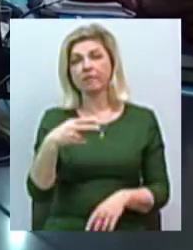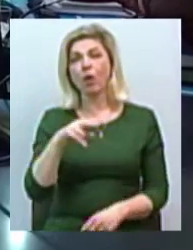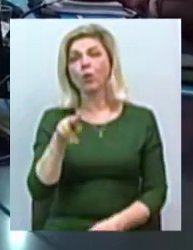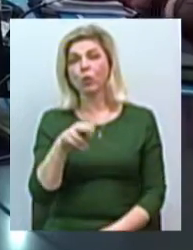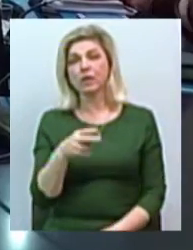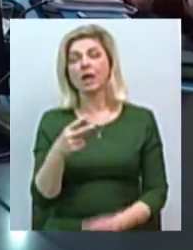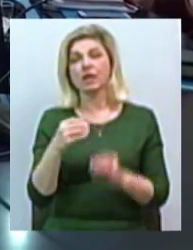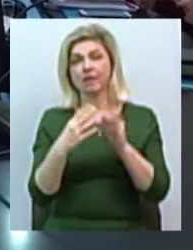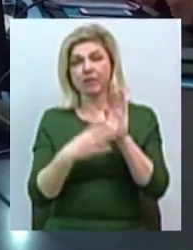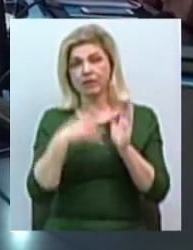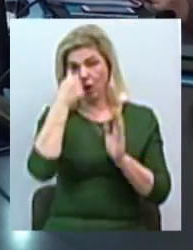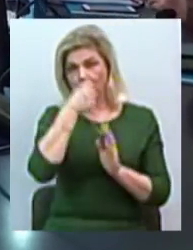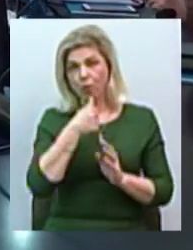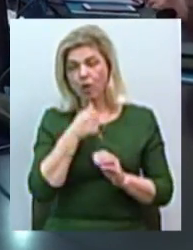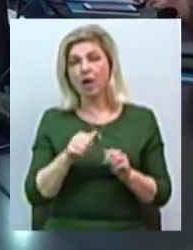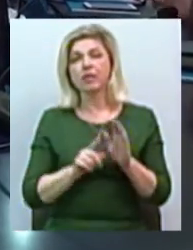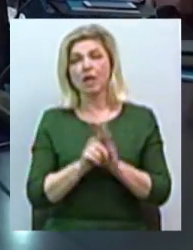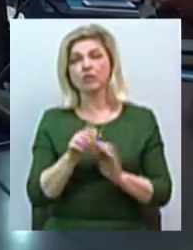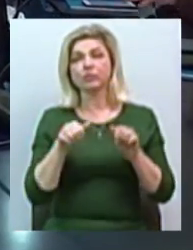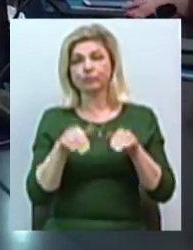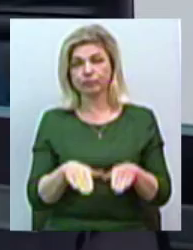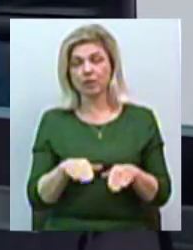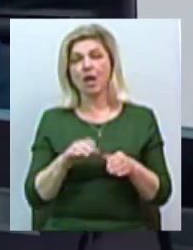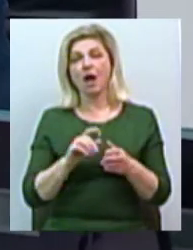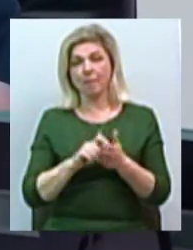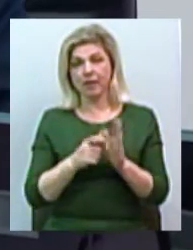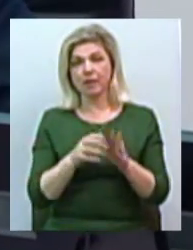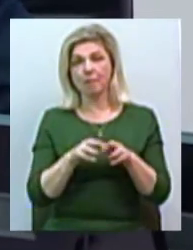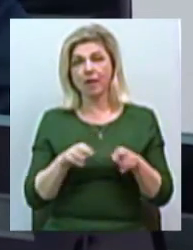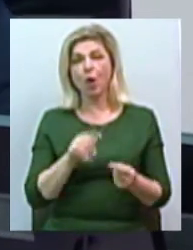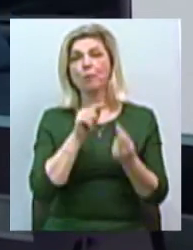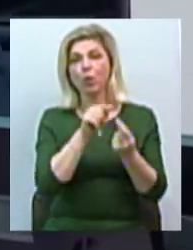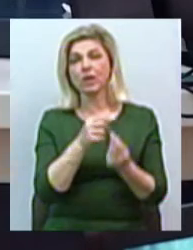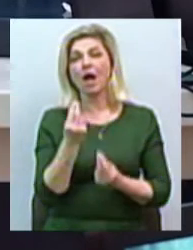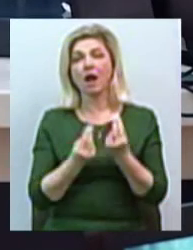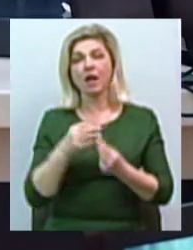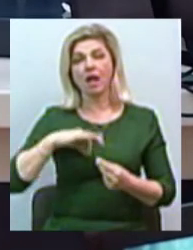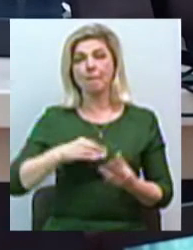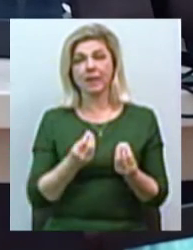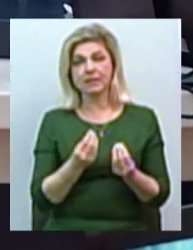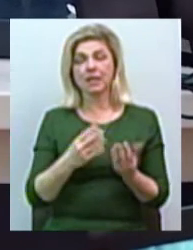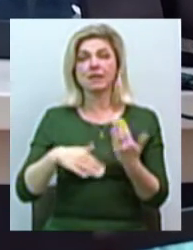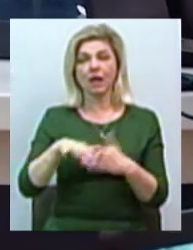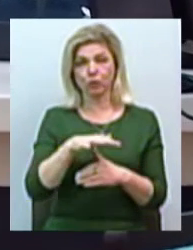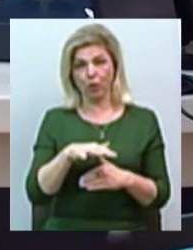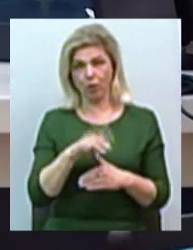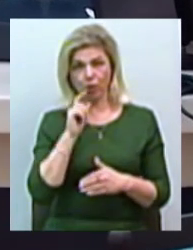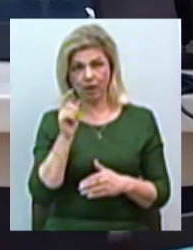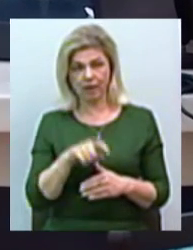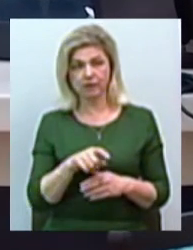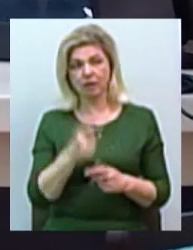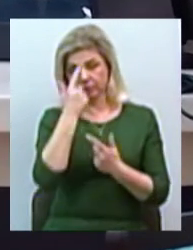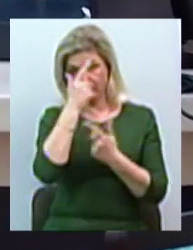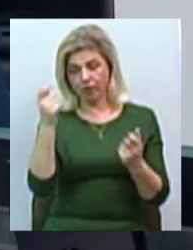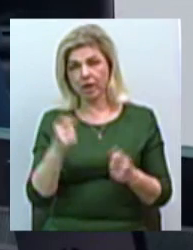року набула чинності постанови Кабінету міністрів про протидію гральному бізнесу на території України. Про це розповів Арсен Аваков, міністр